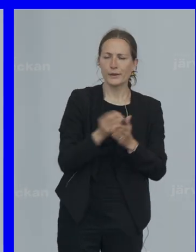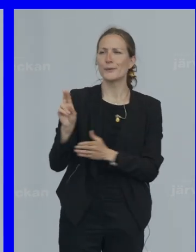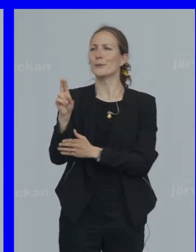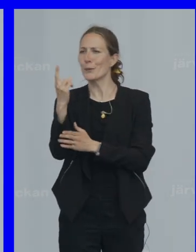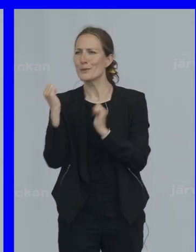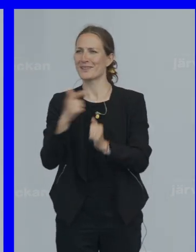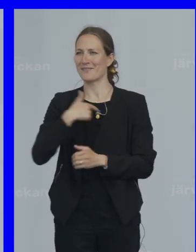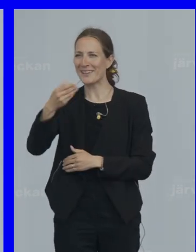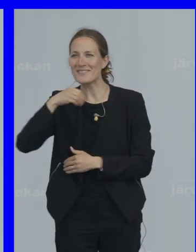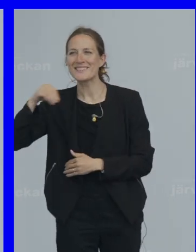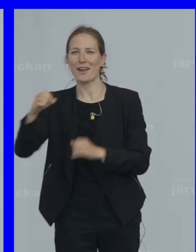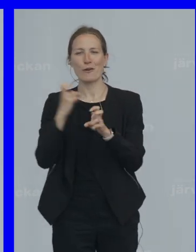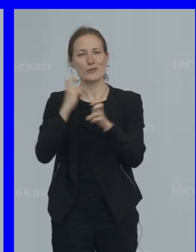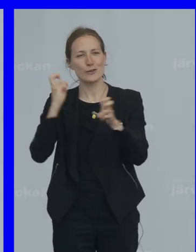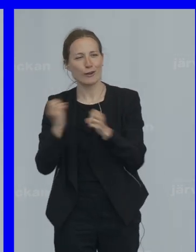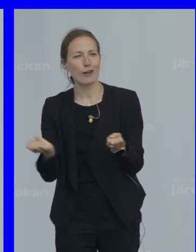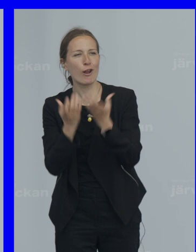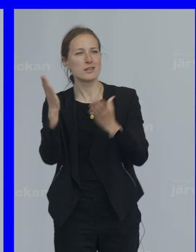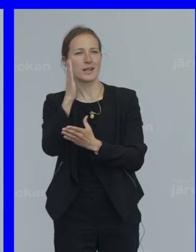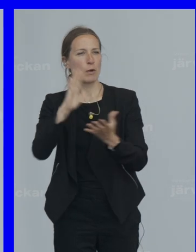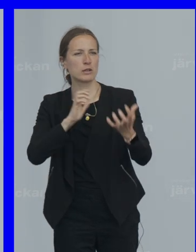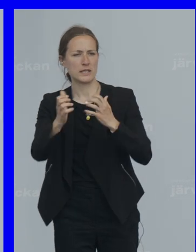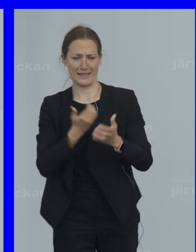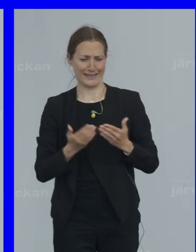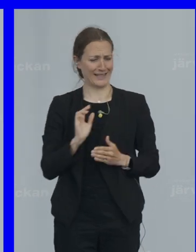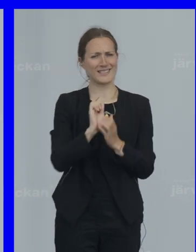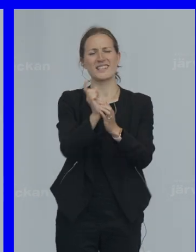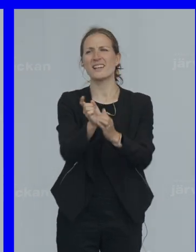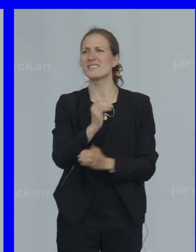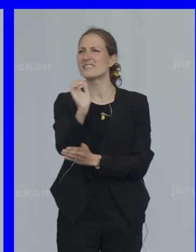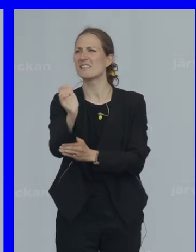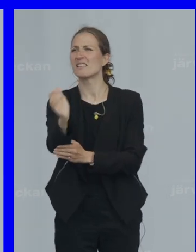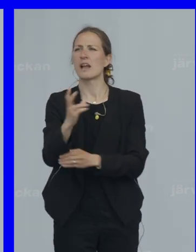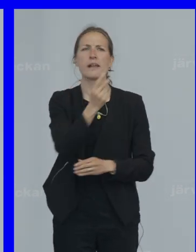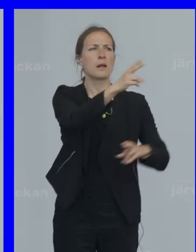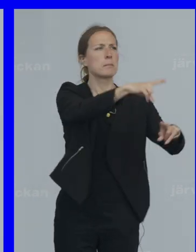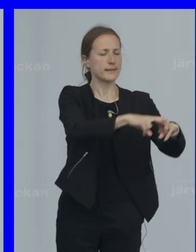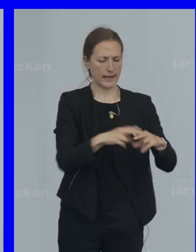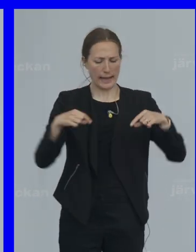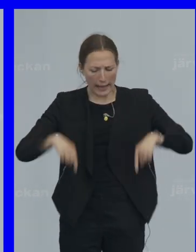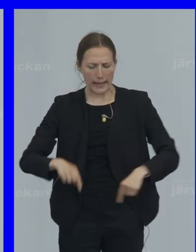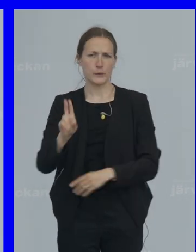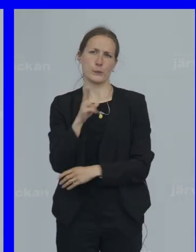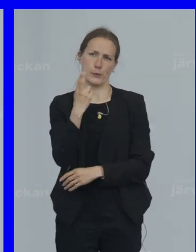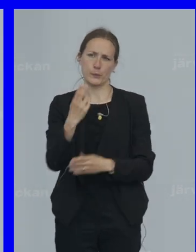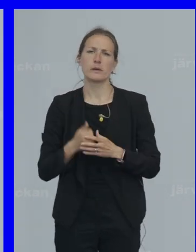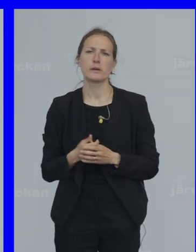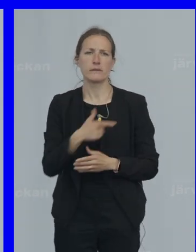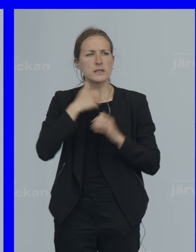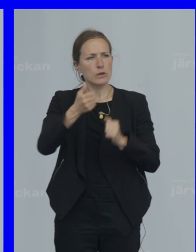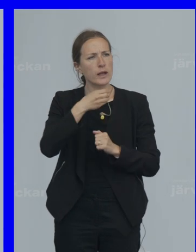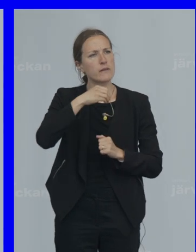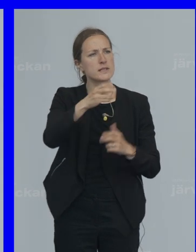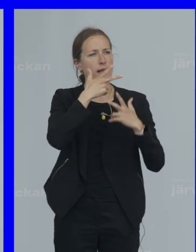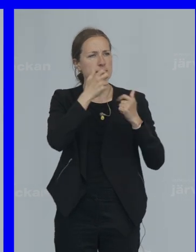Vi ska investera oss Ur klimatkrisen Inte sen Inte någon annanstans Utan här och nu Vi ska investera i